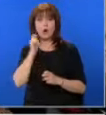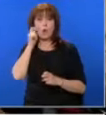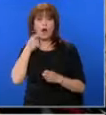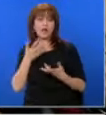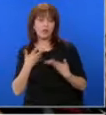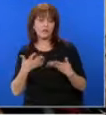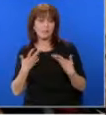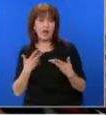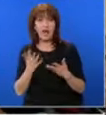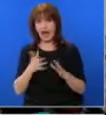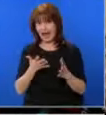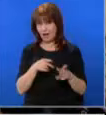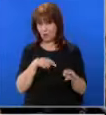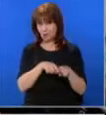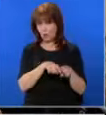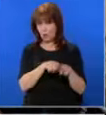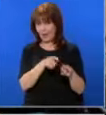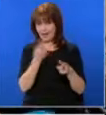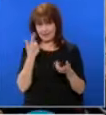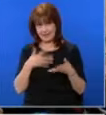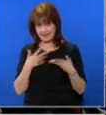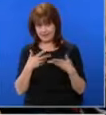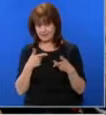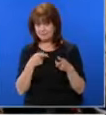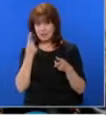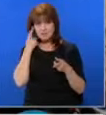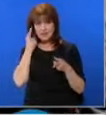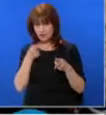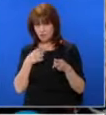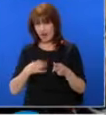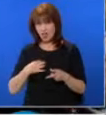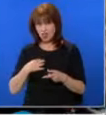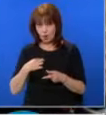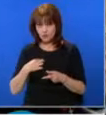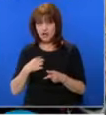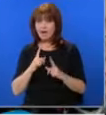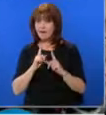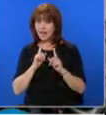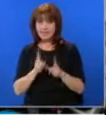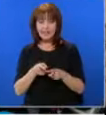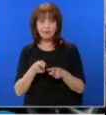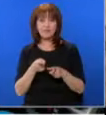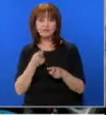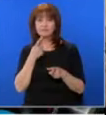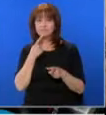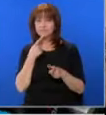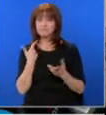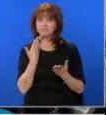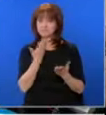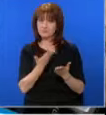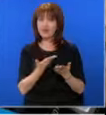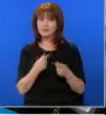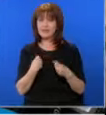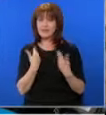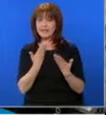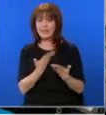И ако колегите искат, изчитат, че в него има нещо лошо и трябва да предадем интересите на